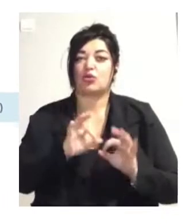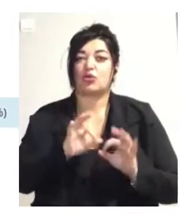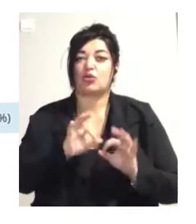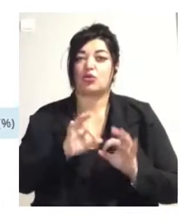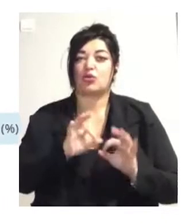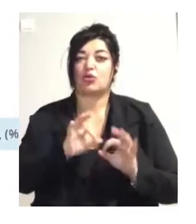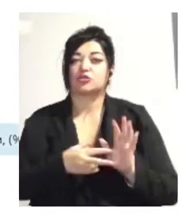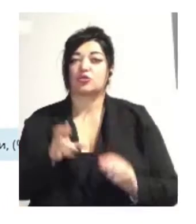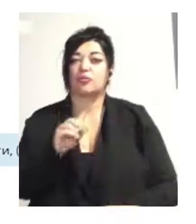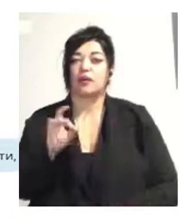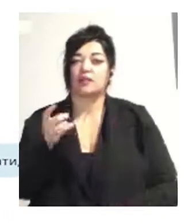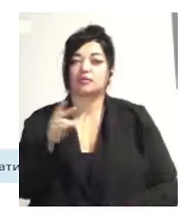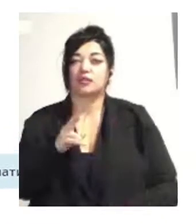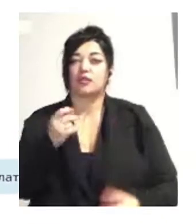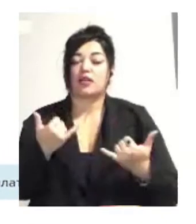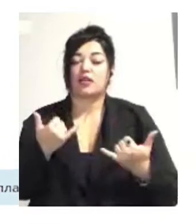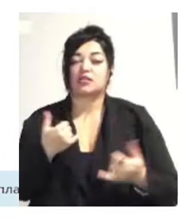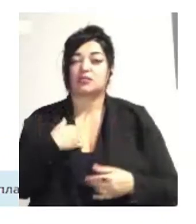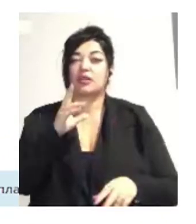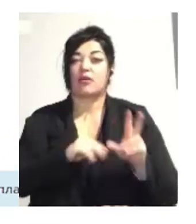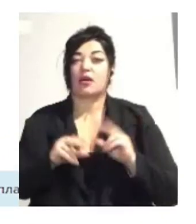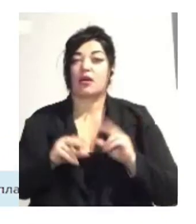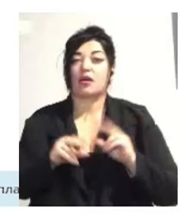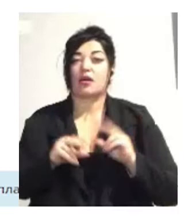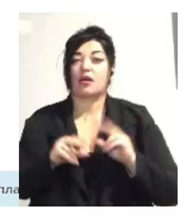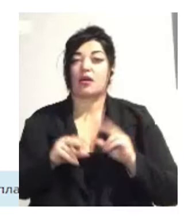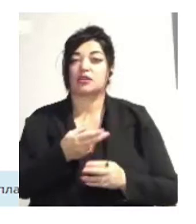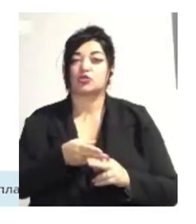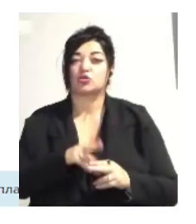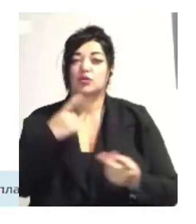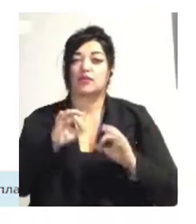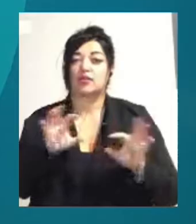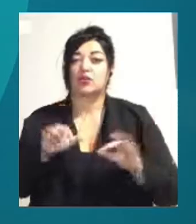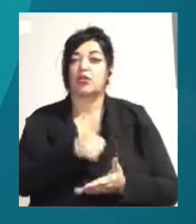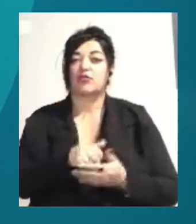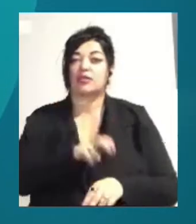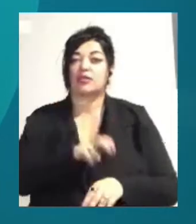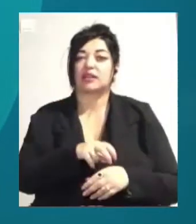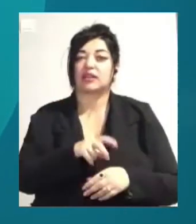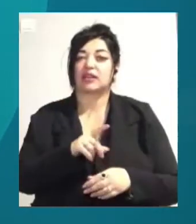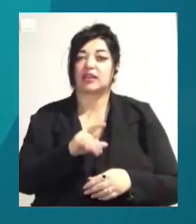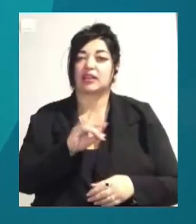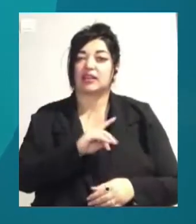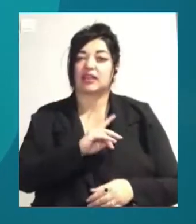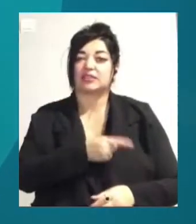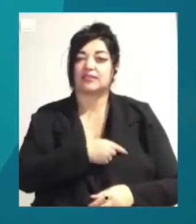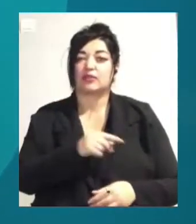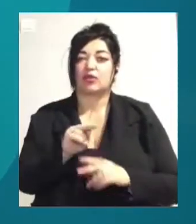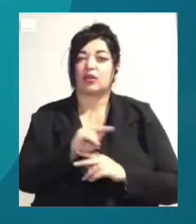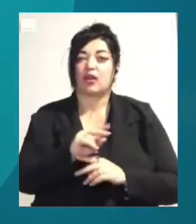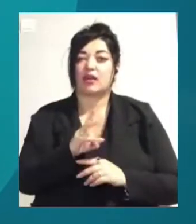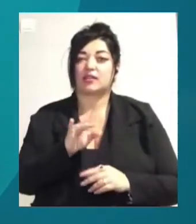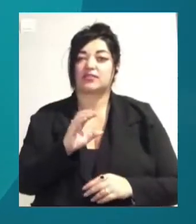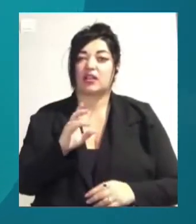підтвердити цю інформацію у головної лікарки інфекційної лікарні Світлани Лаврюкової. Нагадаємо, раніше у прес-службі Одеської